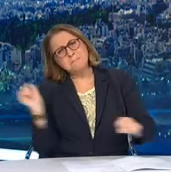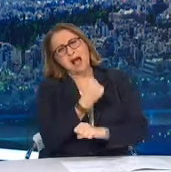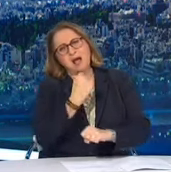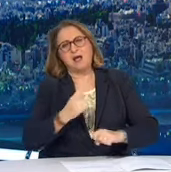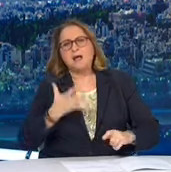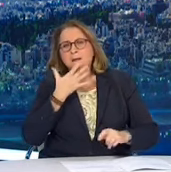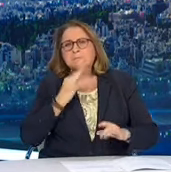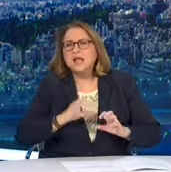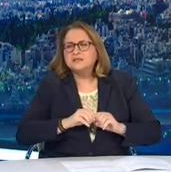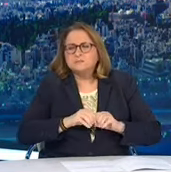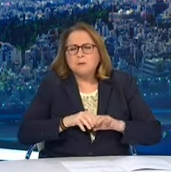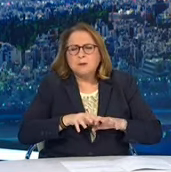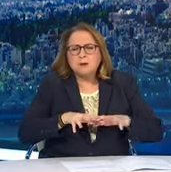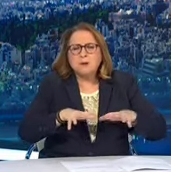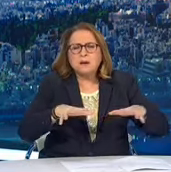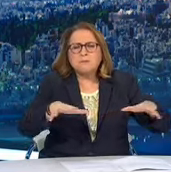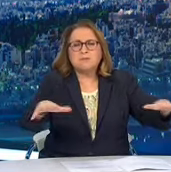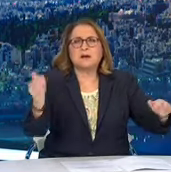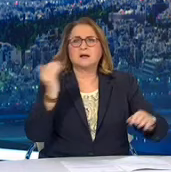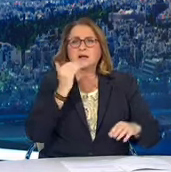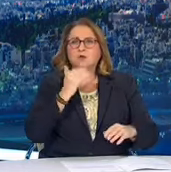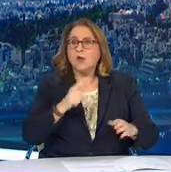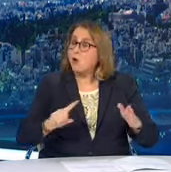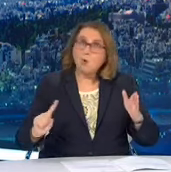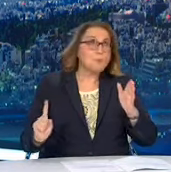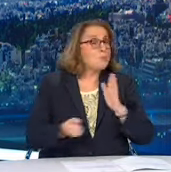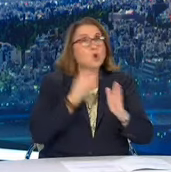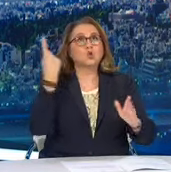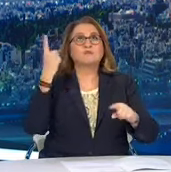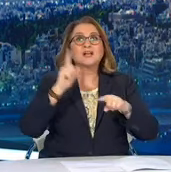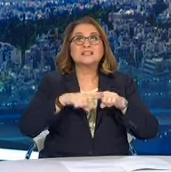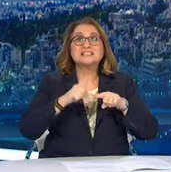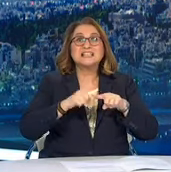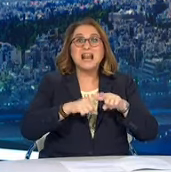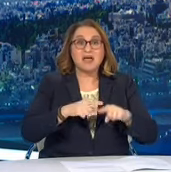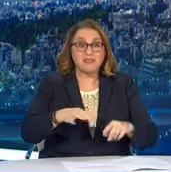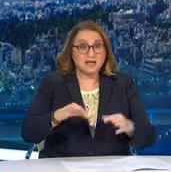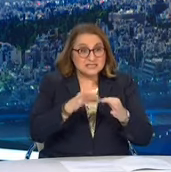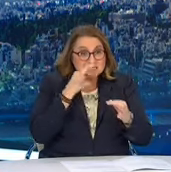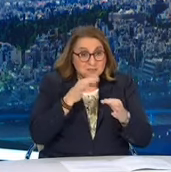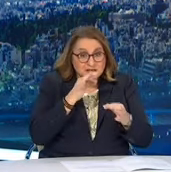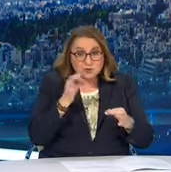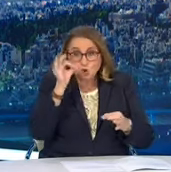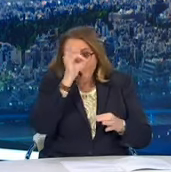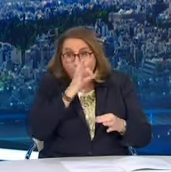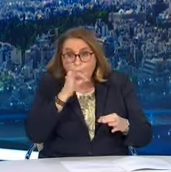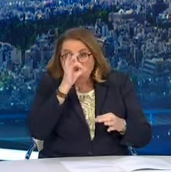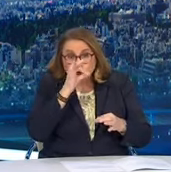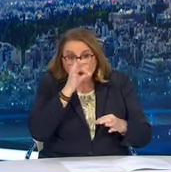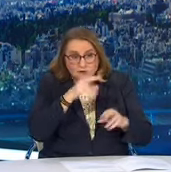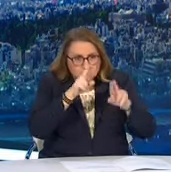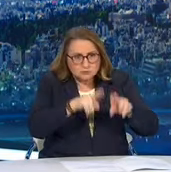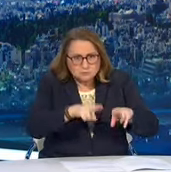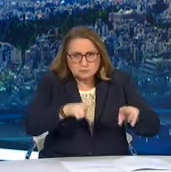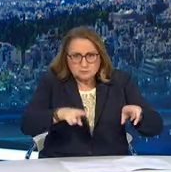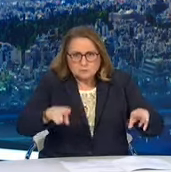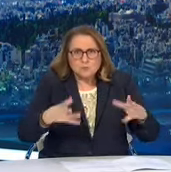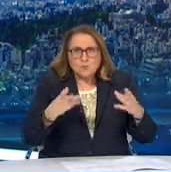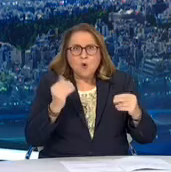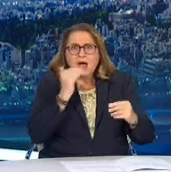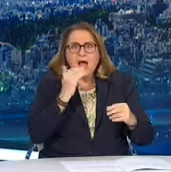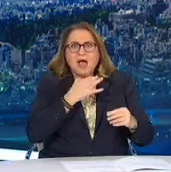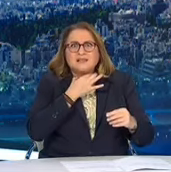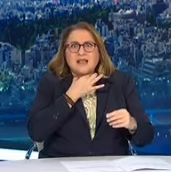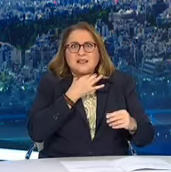είχαμε τόσο κόσμο σε μονάδες συντατικής θεραπείας Σεπτέμβριο και Οκτώβριο μήνα από μια γρήπη. Ποτέ. Από μια